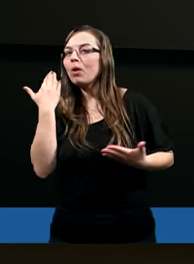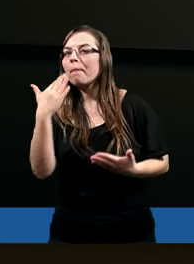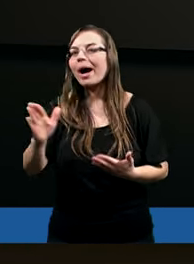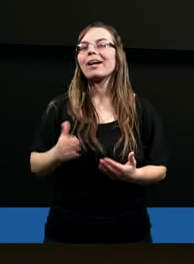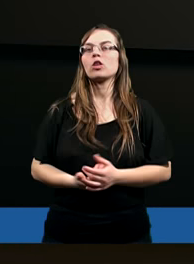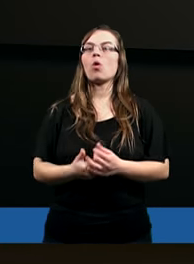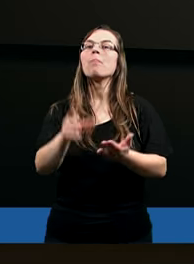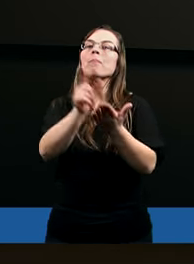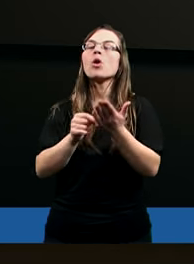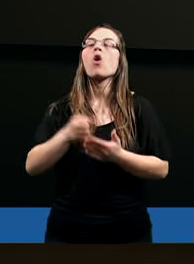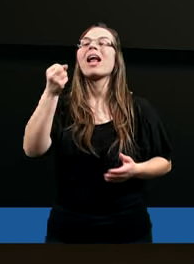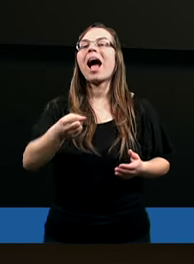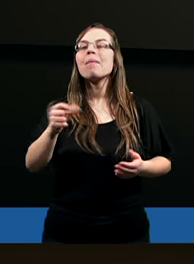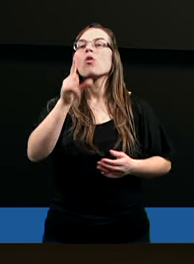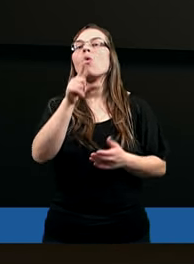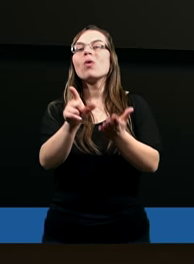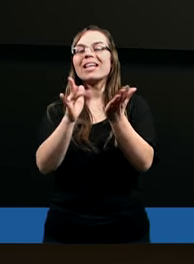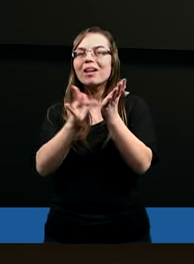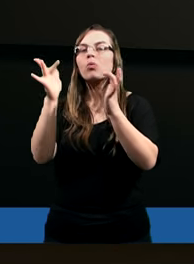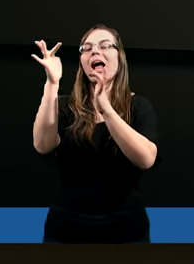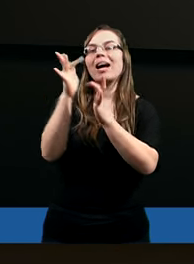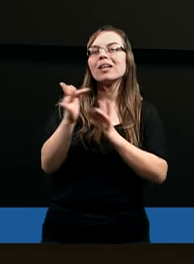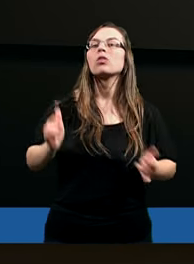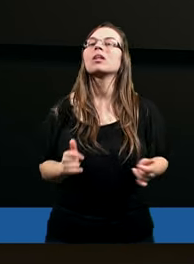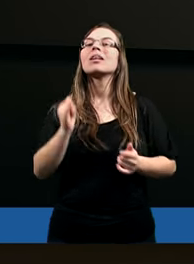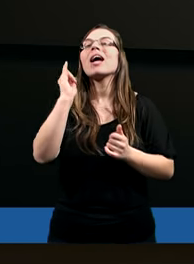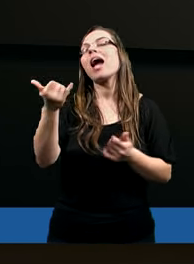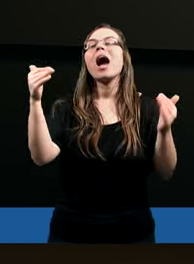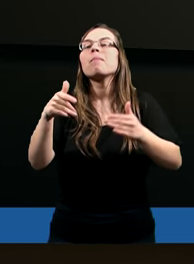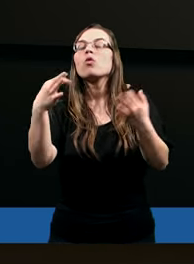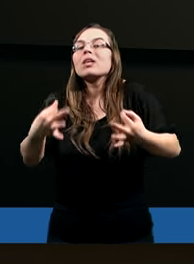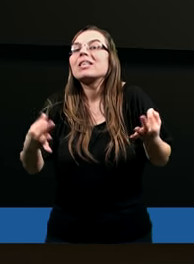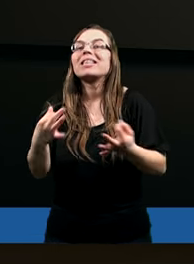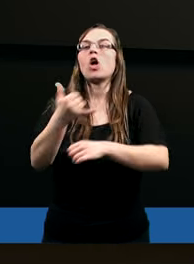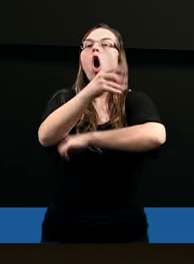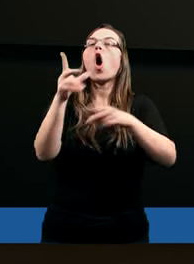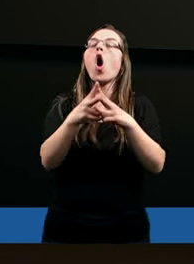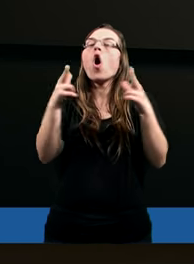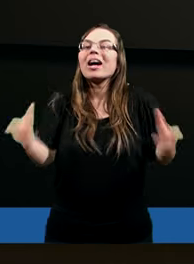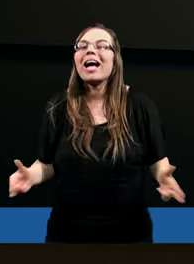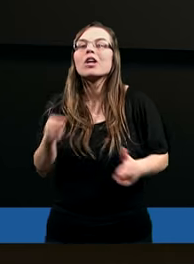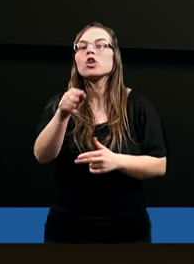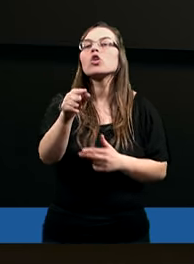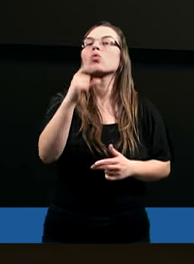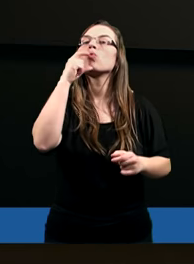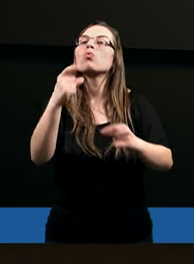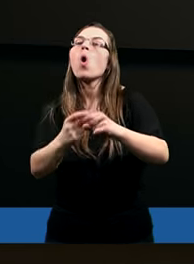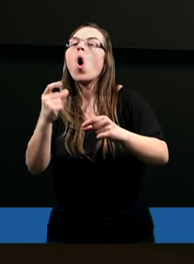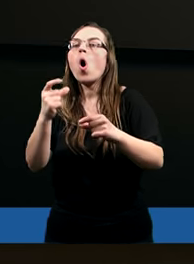Piotr, apostoł Jezusa Chrystusa. Jakby można dzisiaj określić to słowo